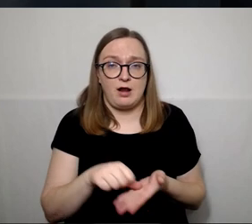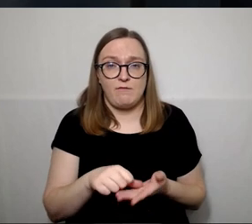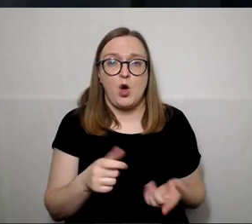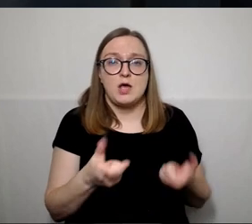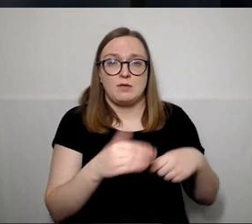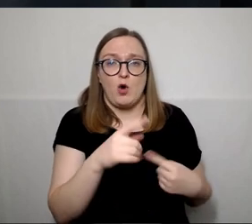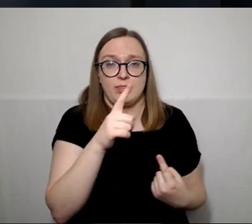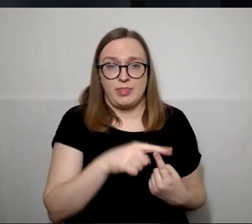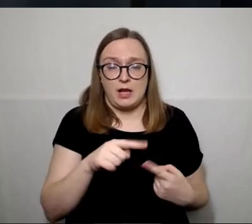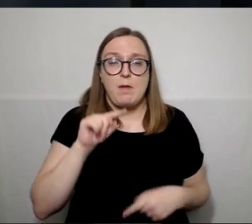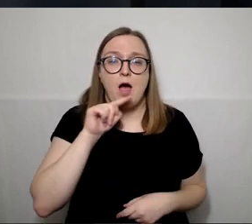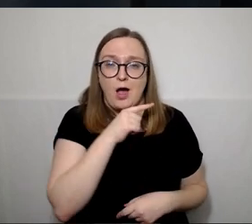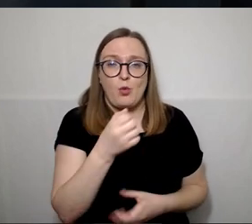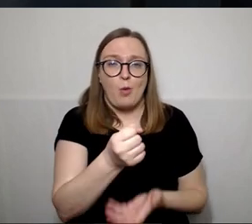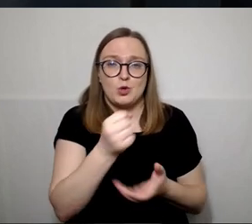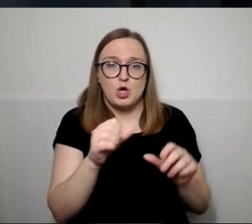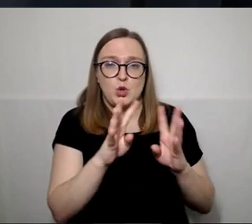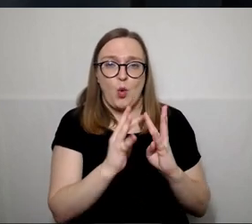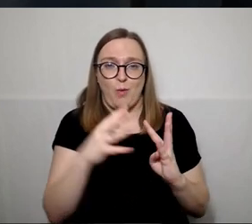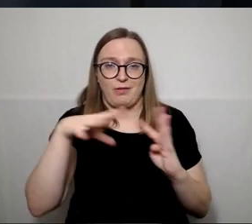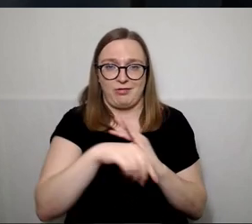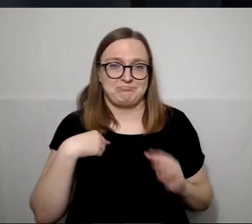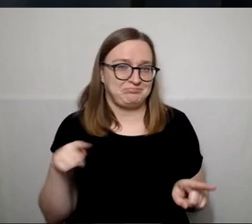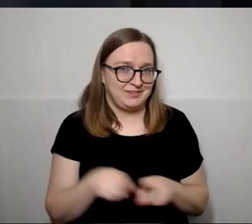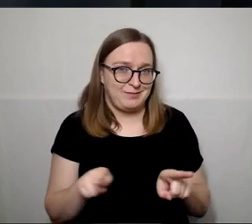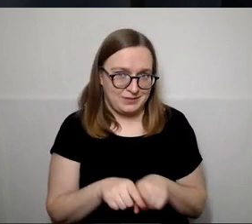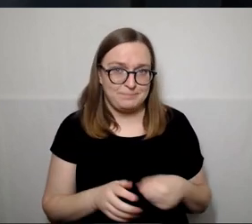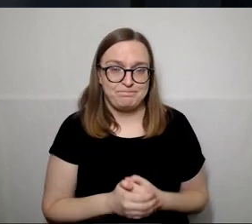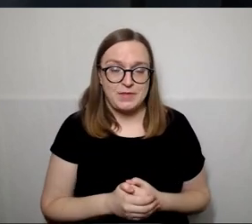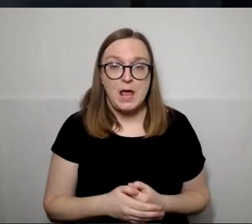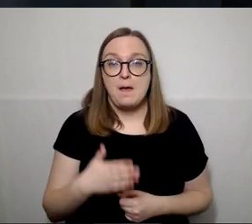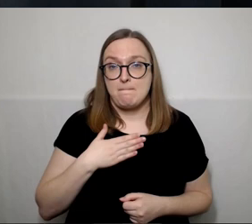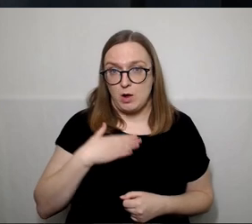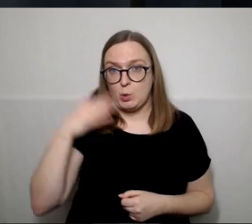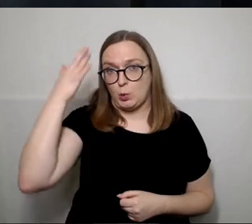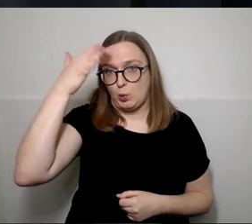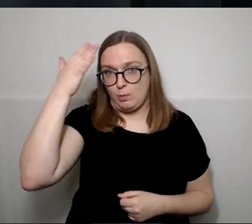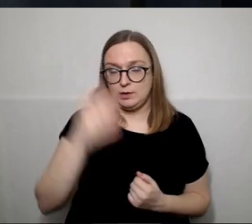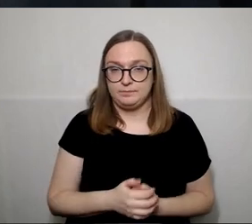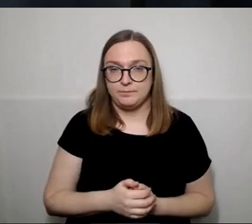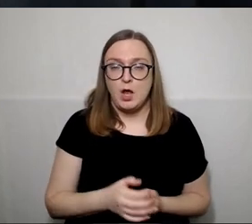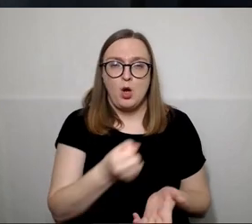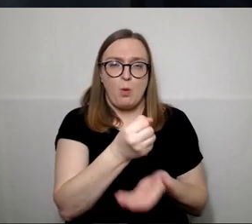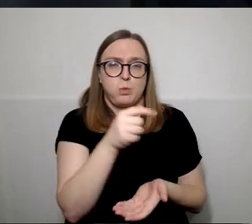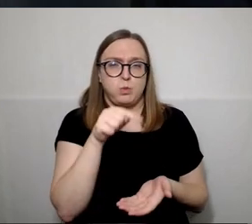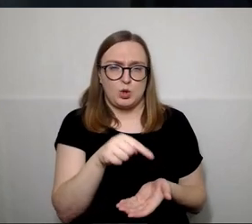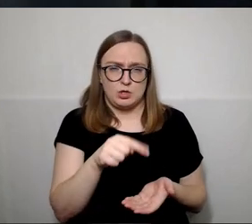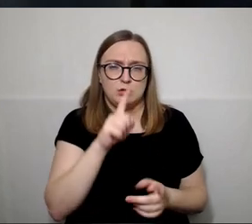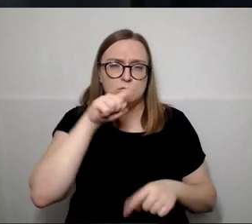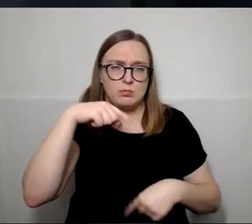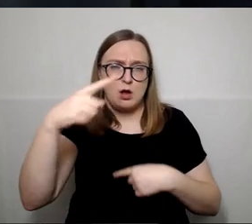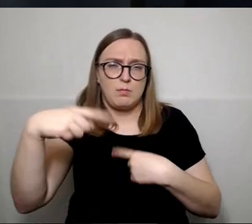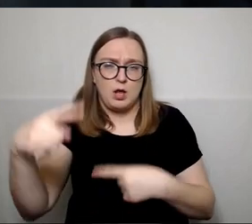ir ekonomikos biudžetų komitete. Tai mano manimai, tai biudžetas kiekvieną kartą yra